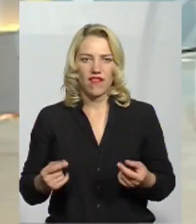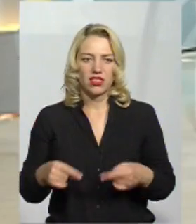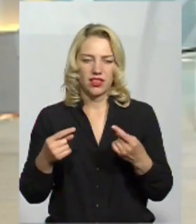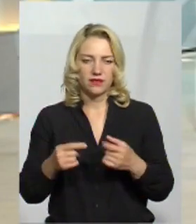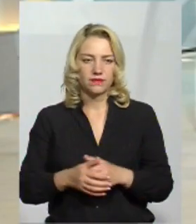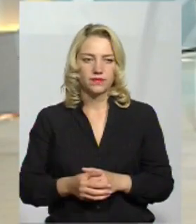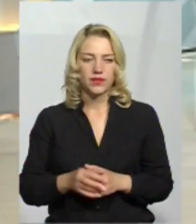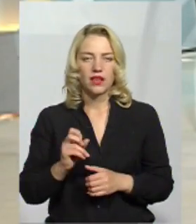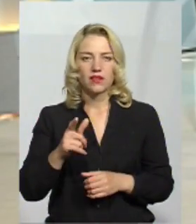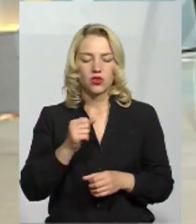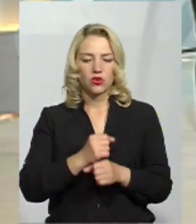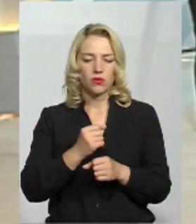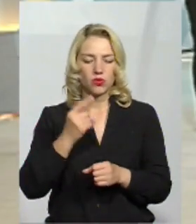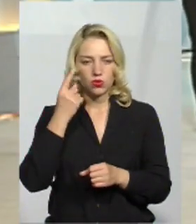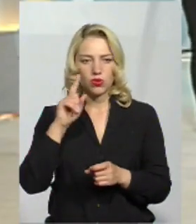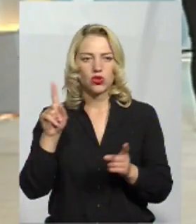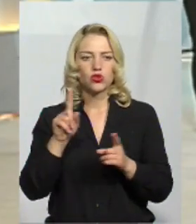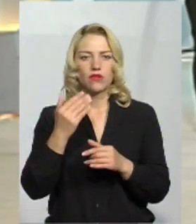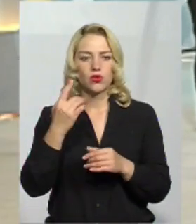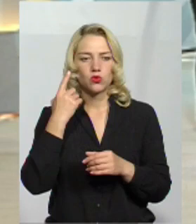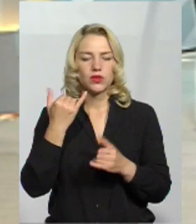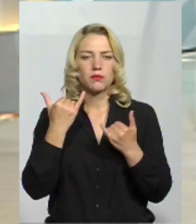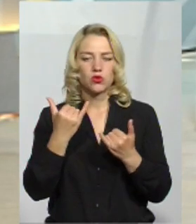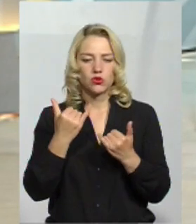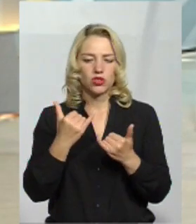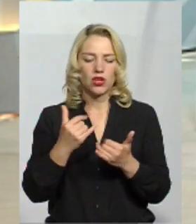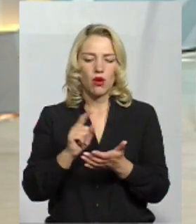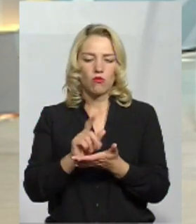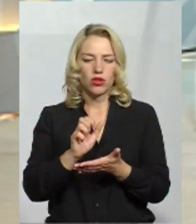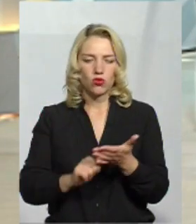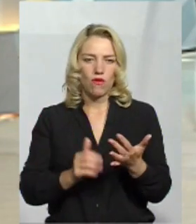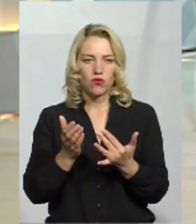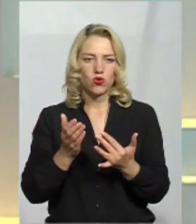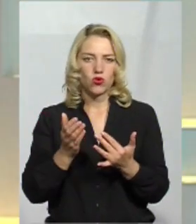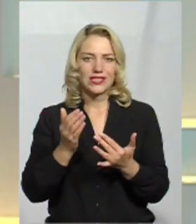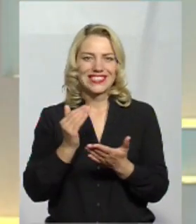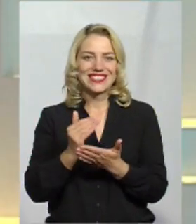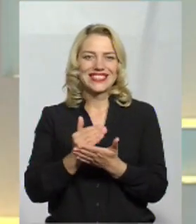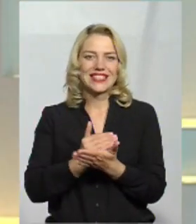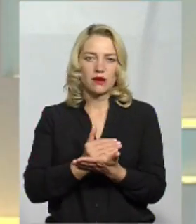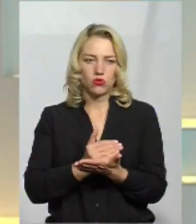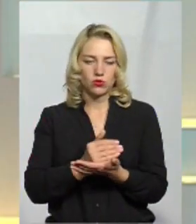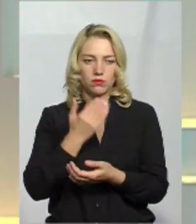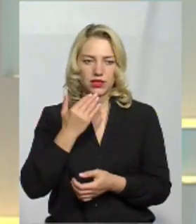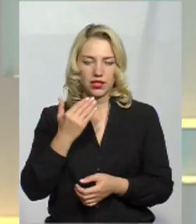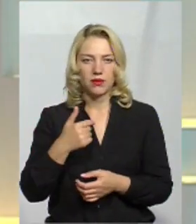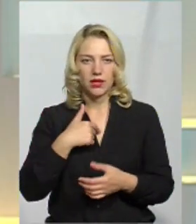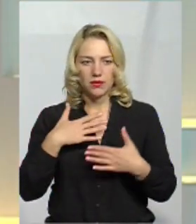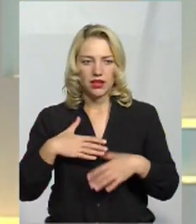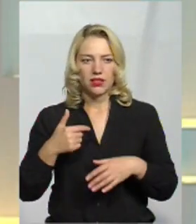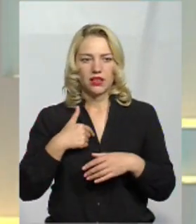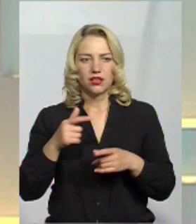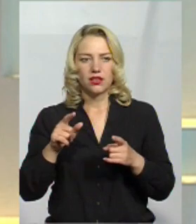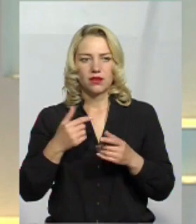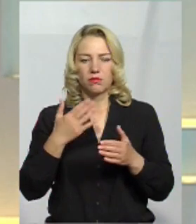От, власне, що ви думаєте про теперішню політкову систему для підприємців? Дуже приємно. Мені здається, глядачі